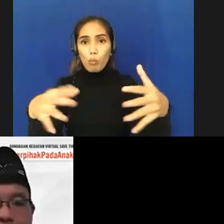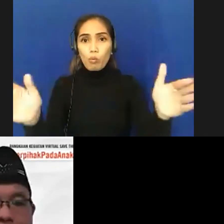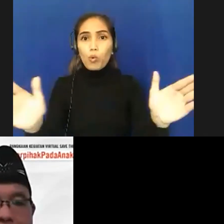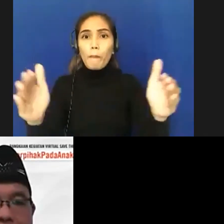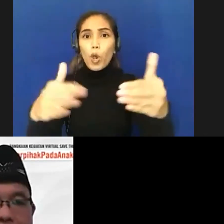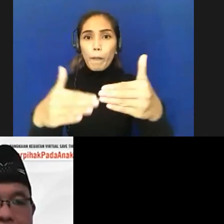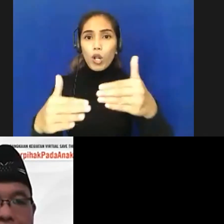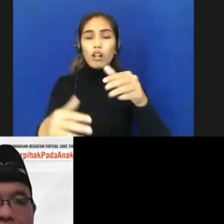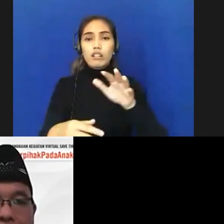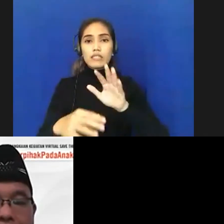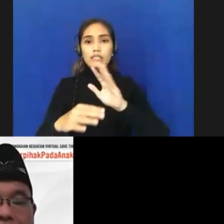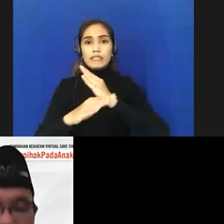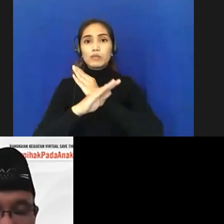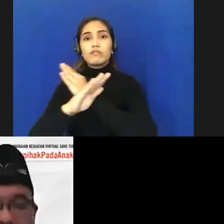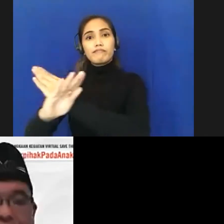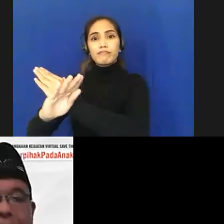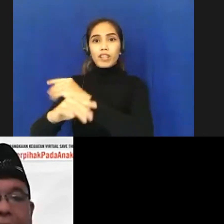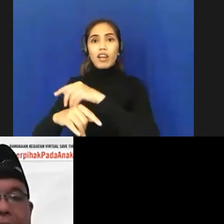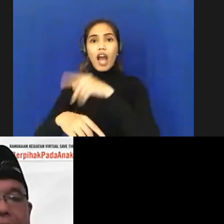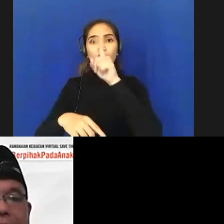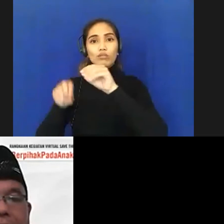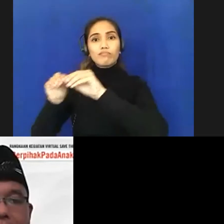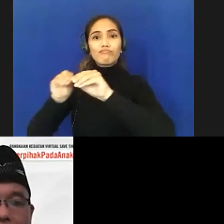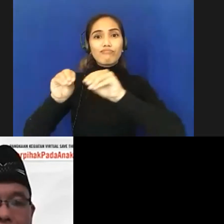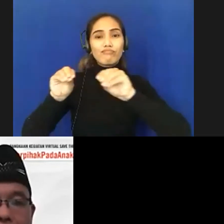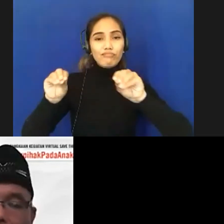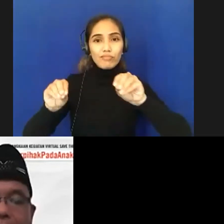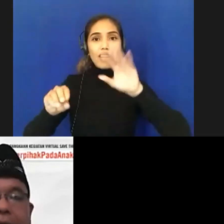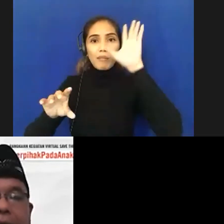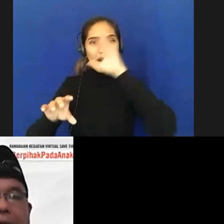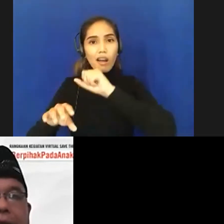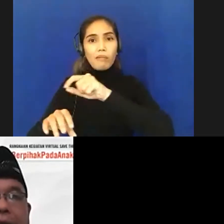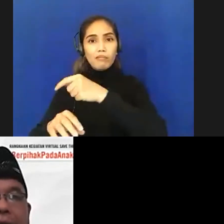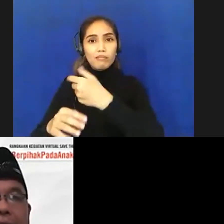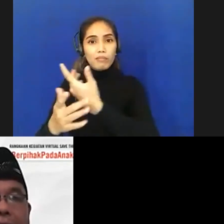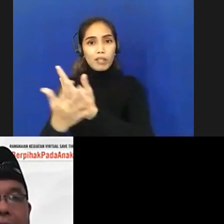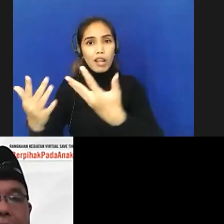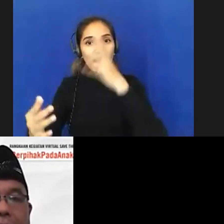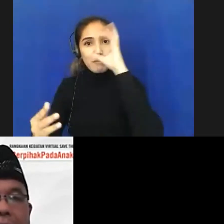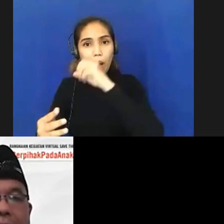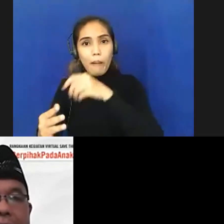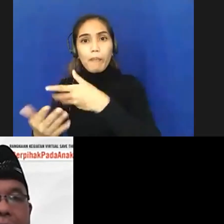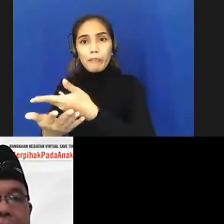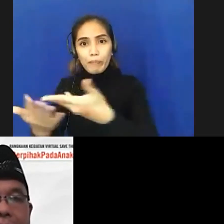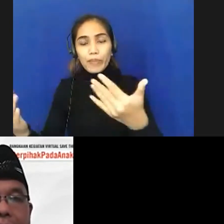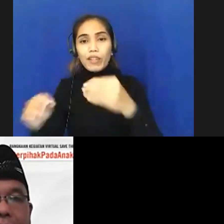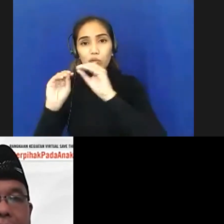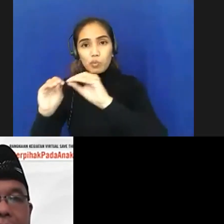pemberian pemahaman bagi semua pihak saya